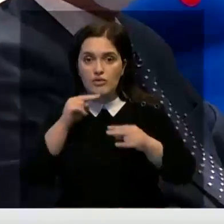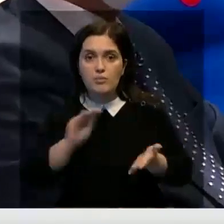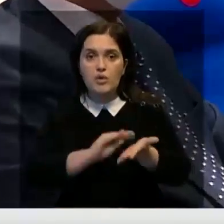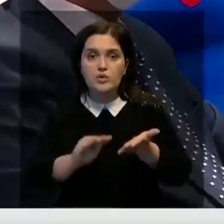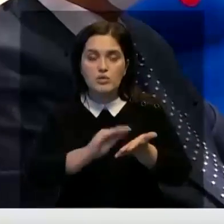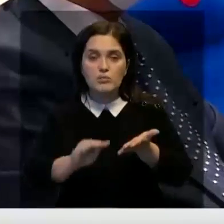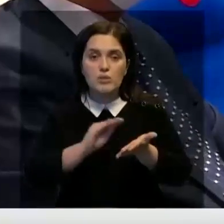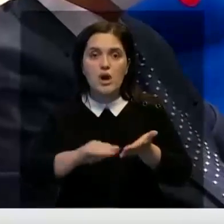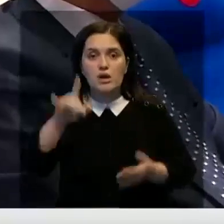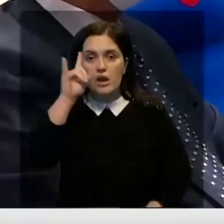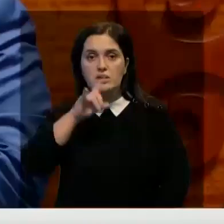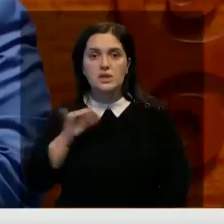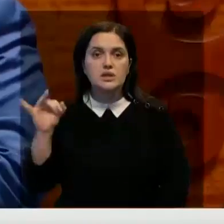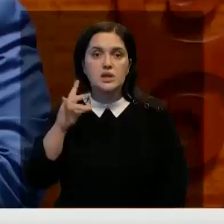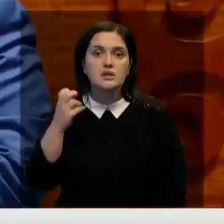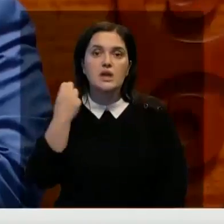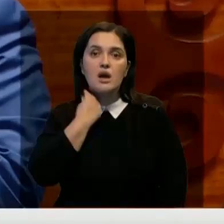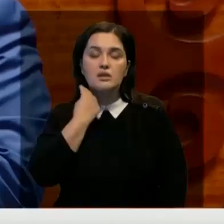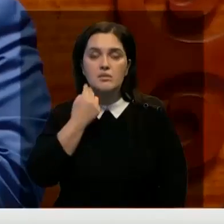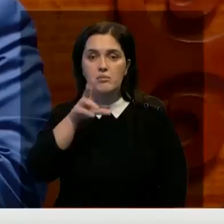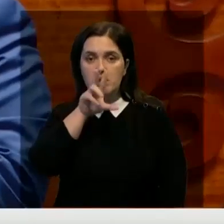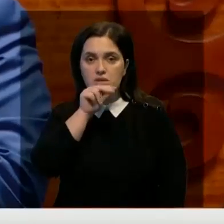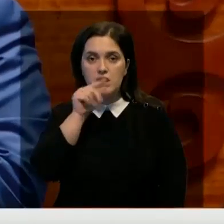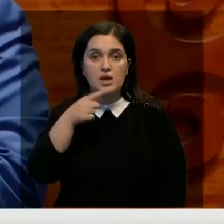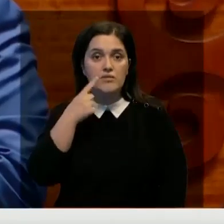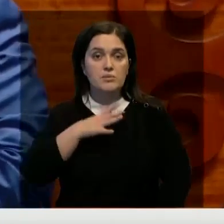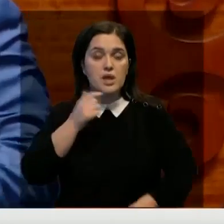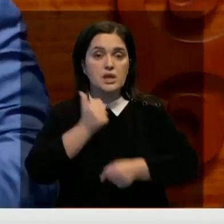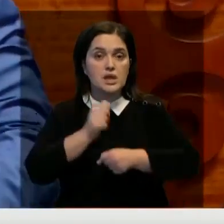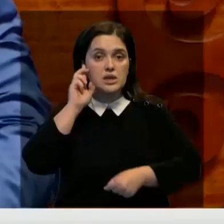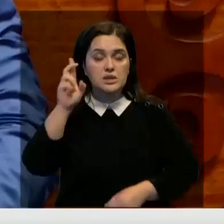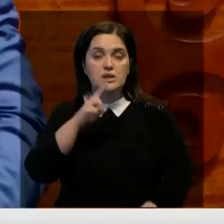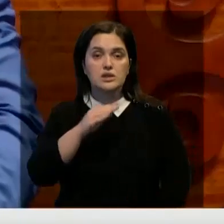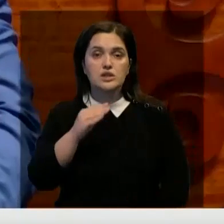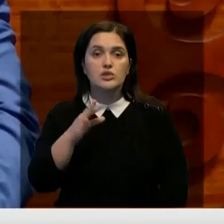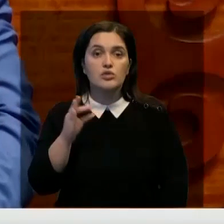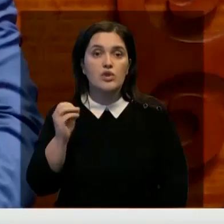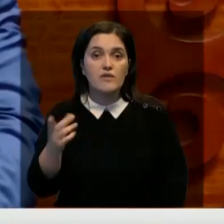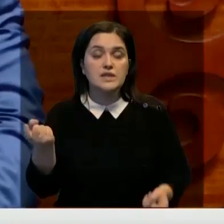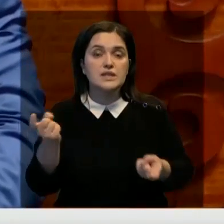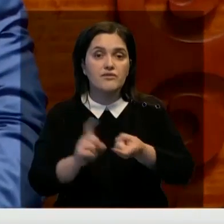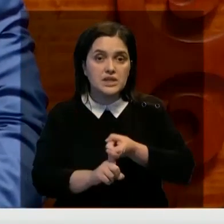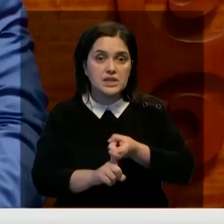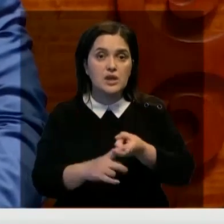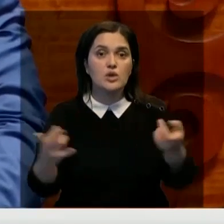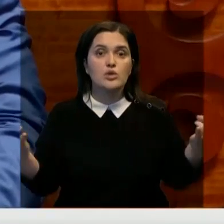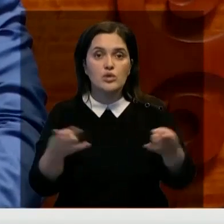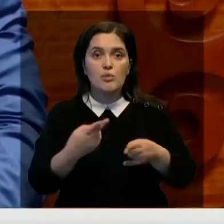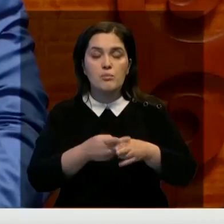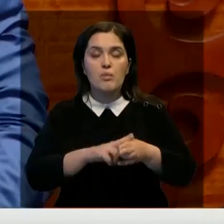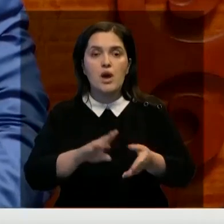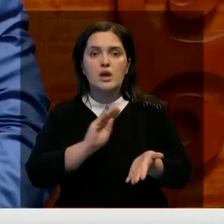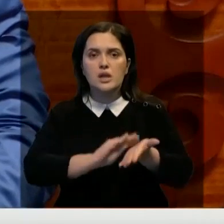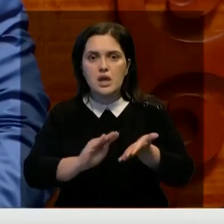учебников казахской истории на английском языке. Об этом говорил глава государства Касымжамар Тукаев. В связи с этим необходимо создать редакционную